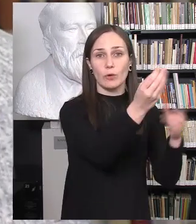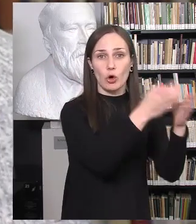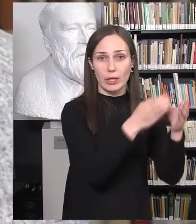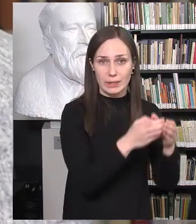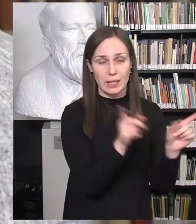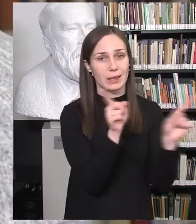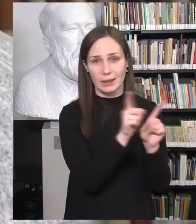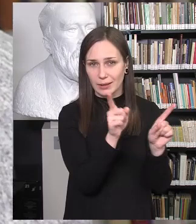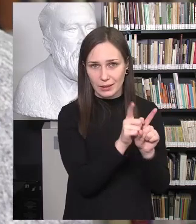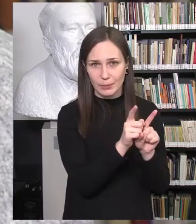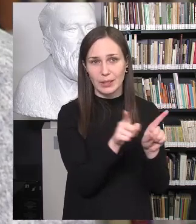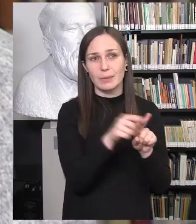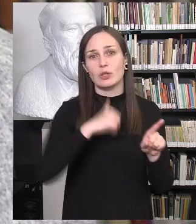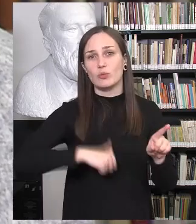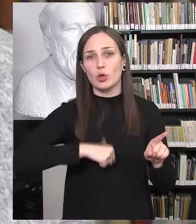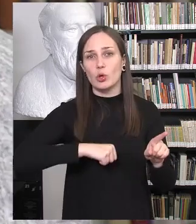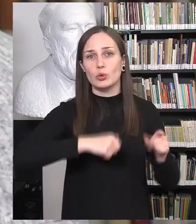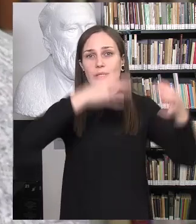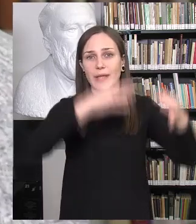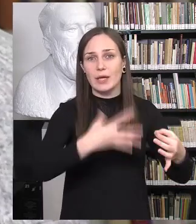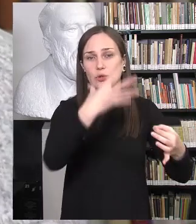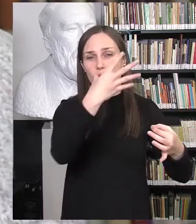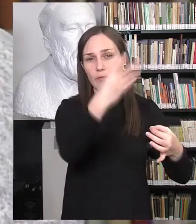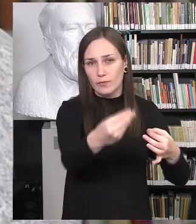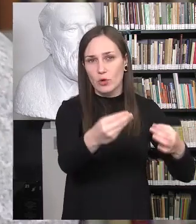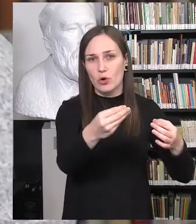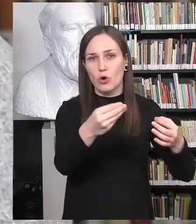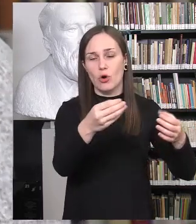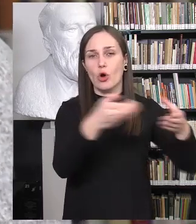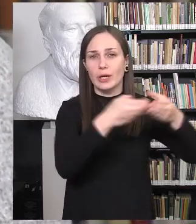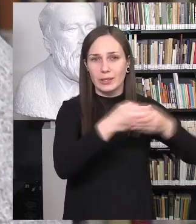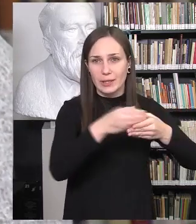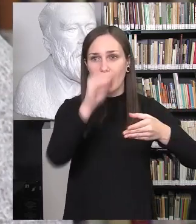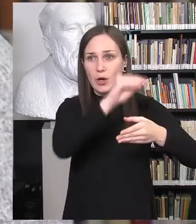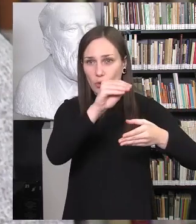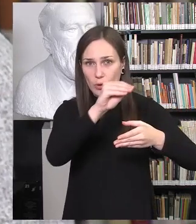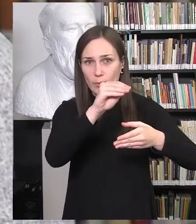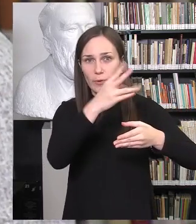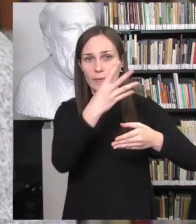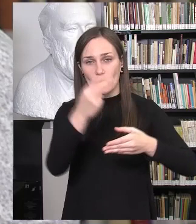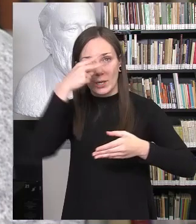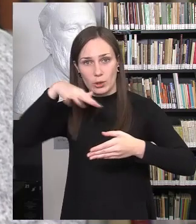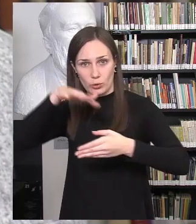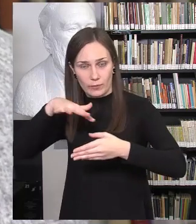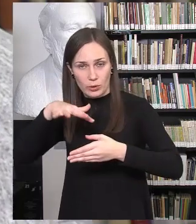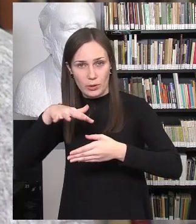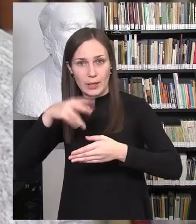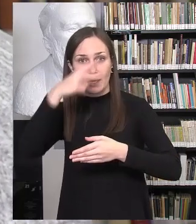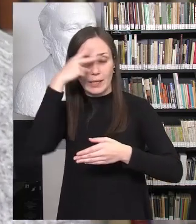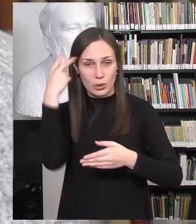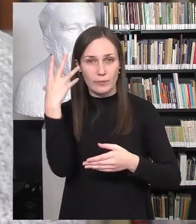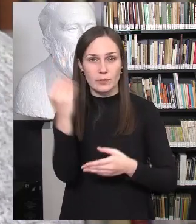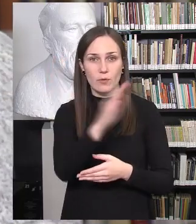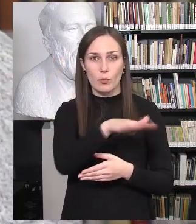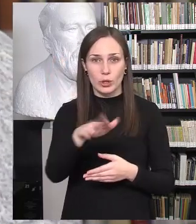duomenys, taip pat ir žmogaus taisų organizacijos Europos. Duomenys Lietuvoje rodo, kad Lietuvos būtent moksleiviai,